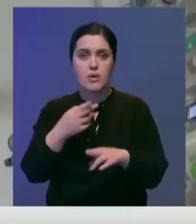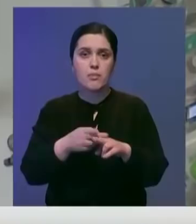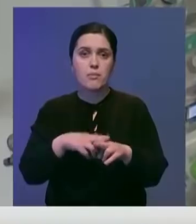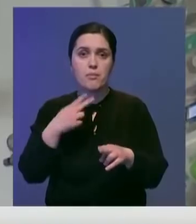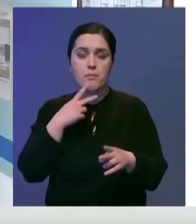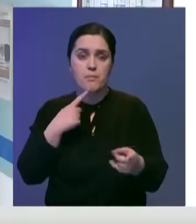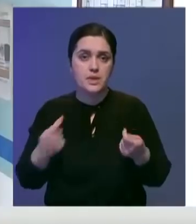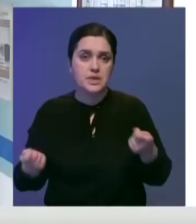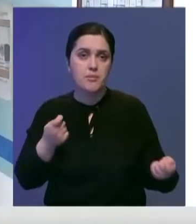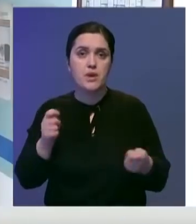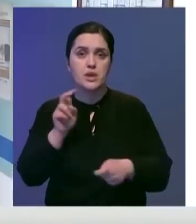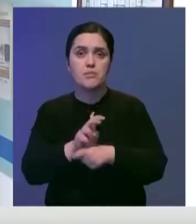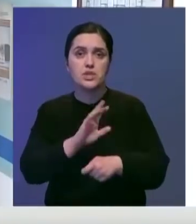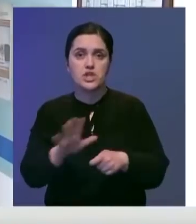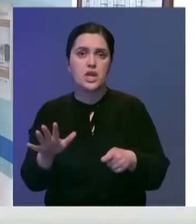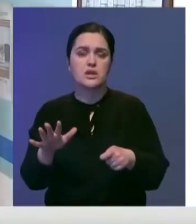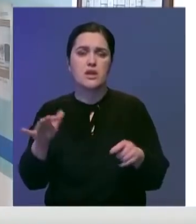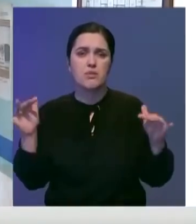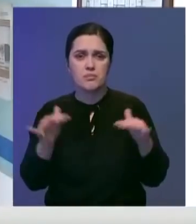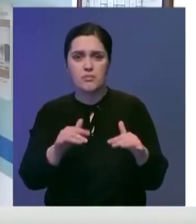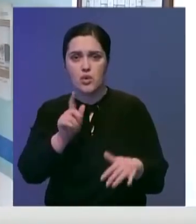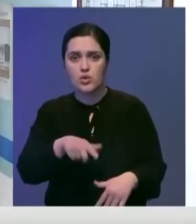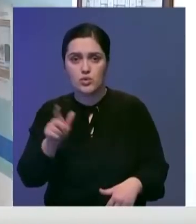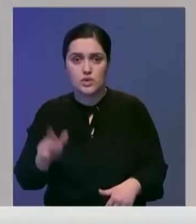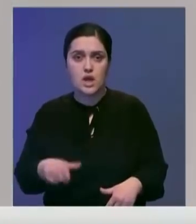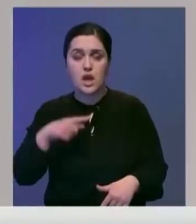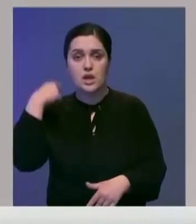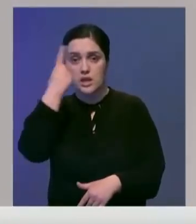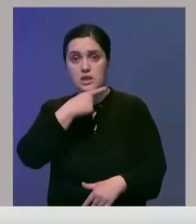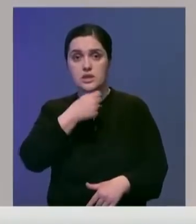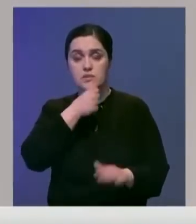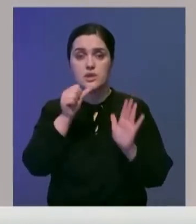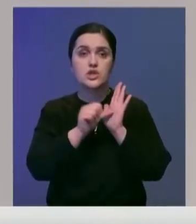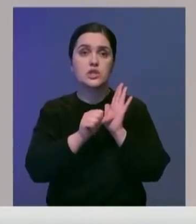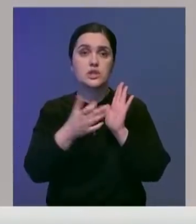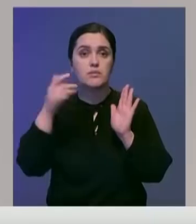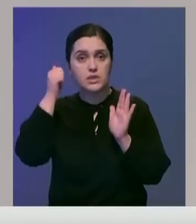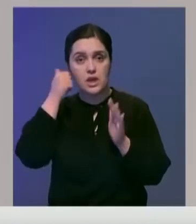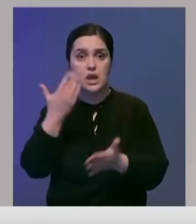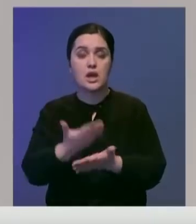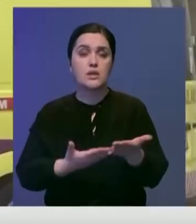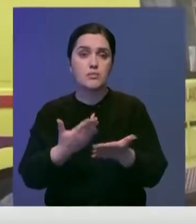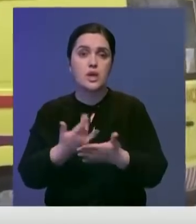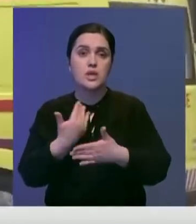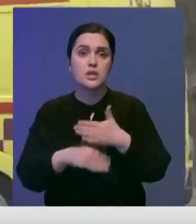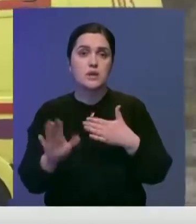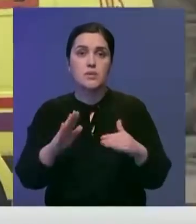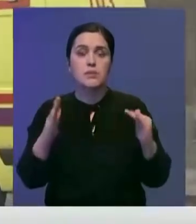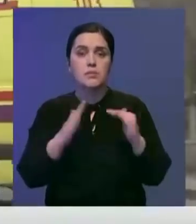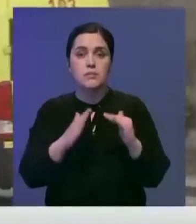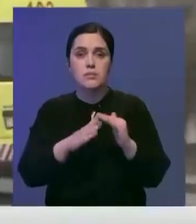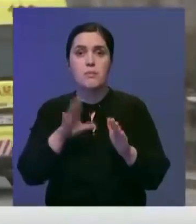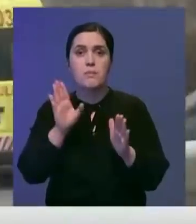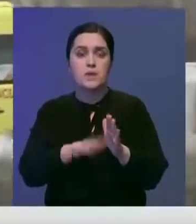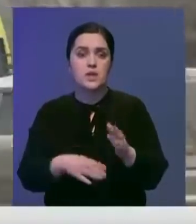не забывать о мерах безопасности и не посещать места массового скопления людей. Лицам старше 65 лет рекомендуется не